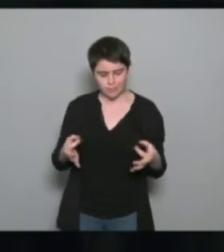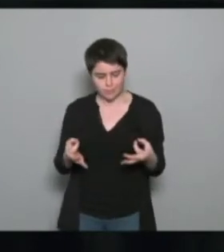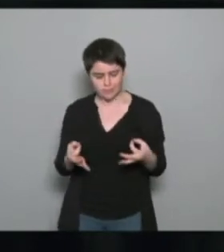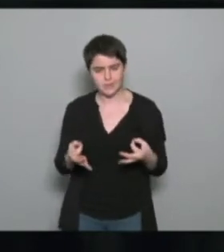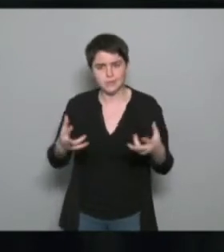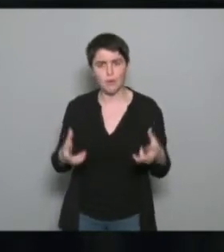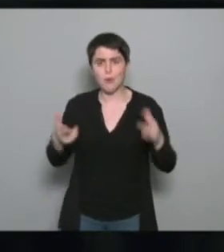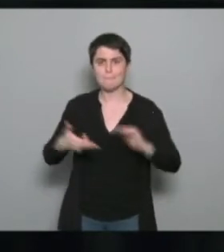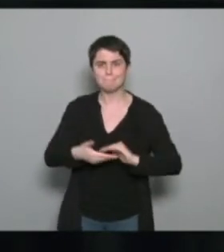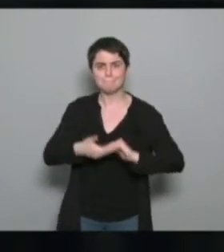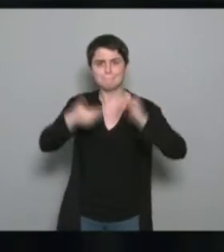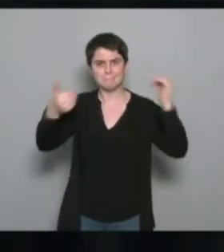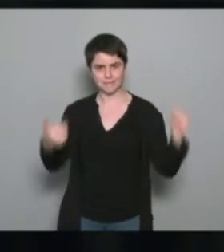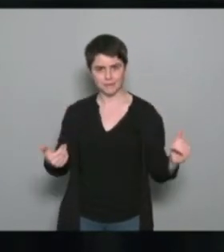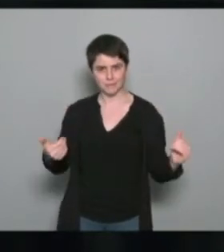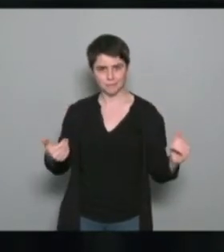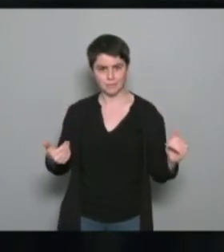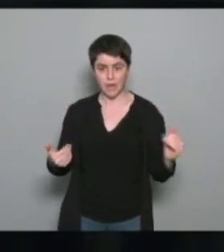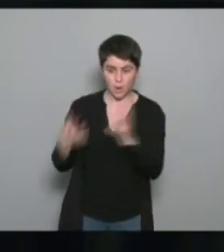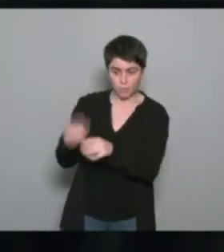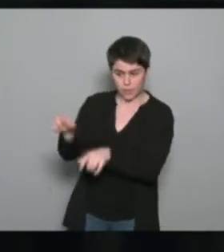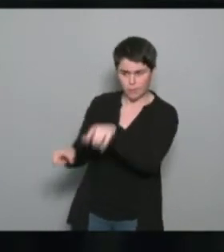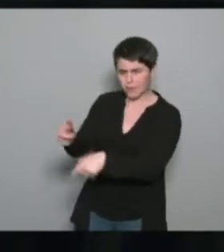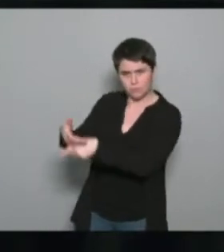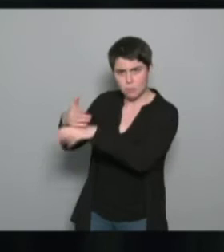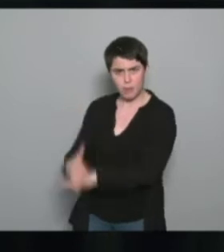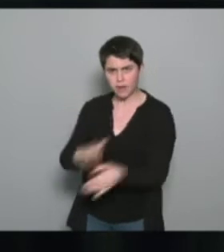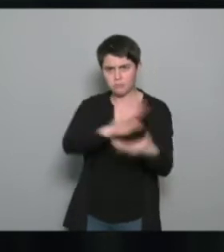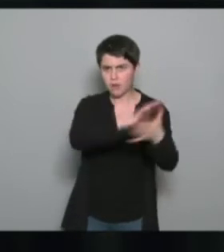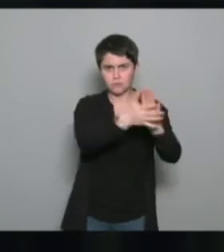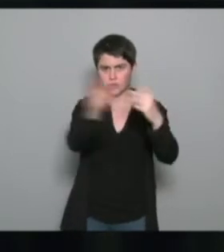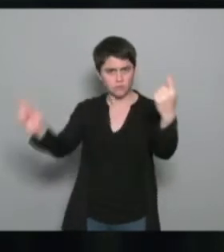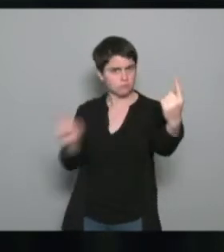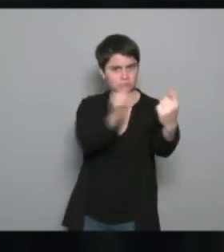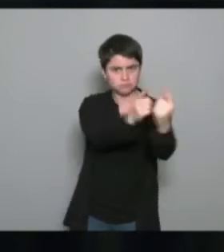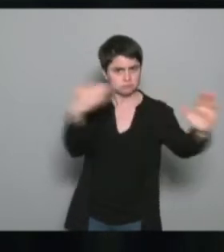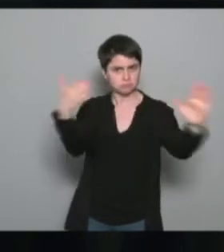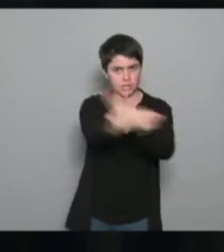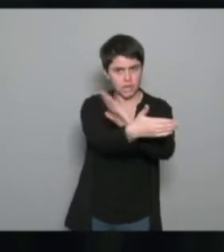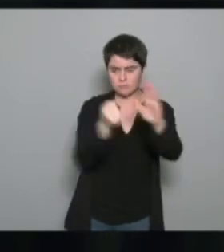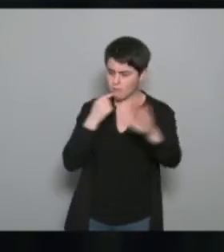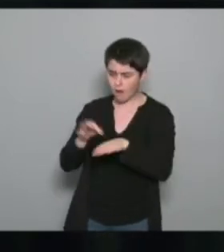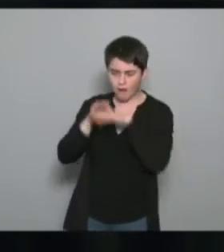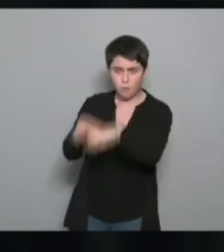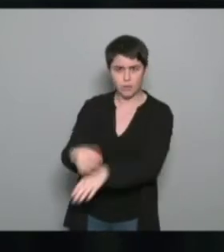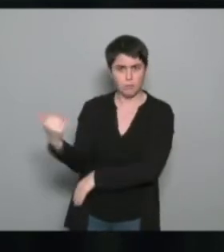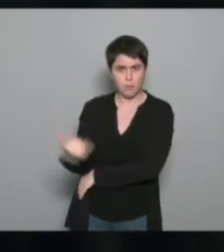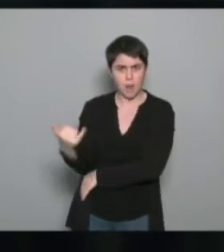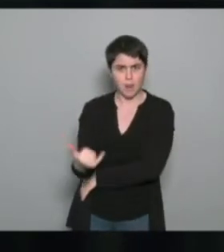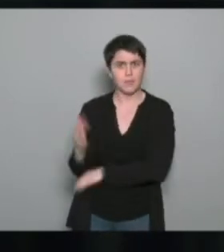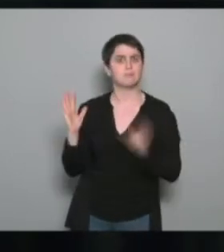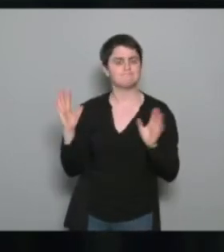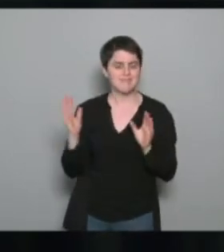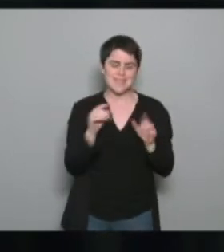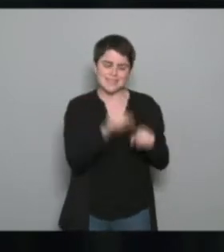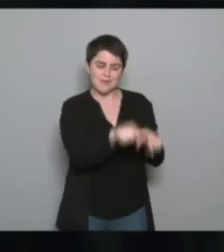soit les gens sont suffisamment prêts à pouvoir aller vers les associations, et auquel cas, il n pas besoin de les accompagner. Pour les personnes pour qui c'est plus